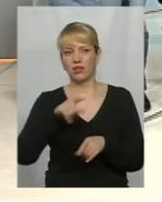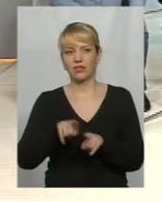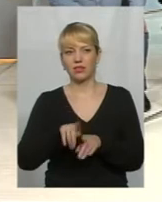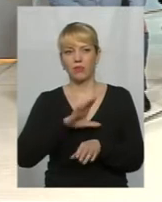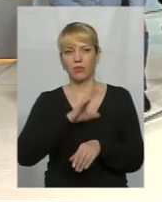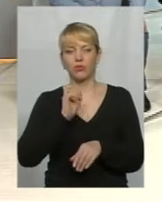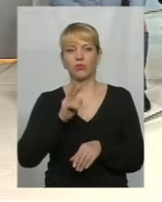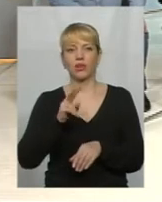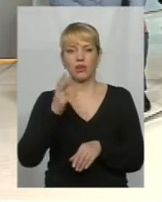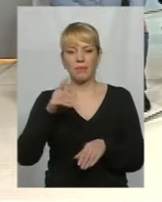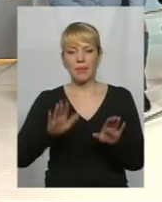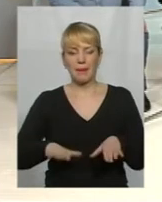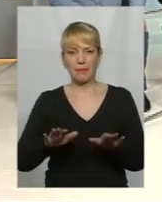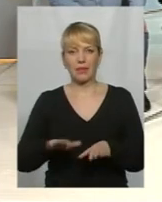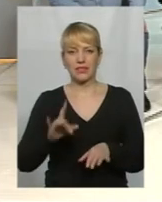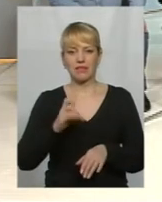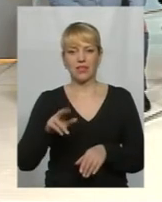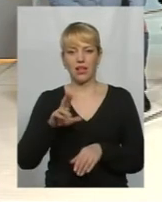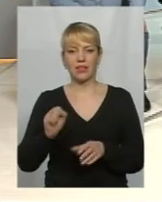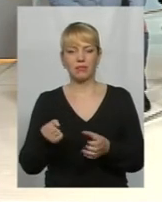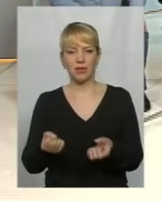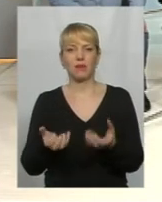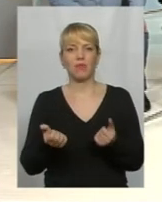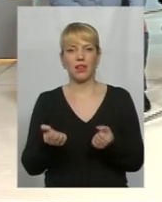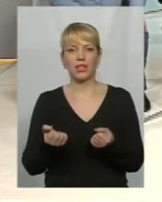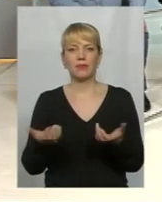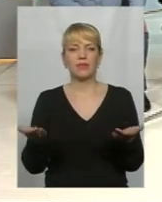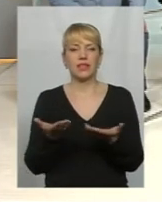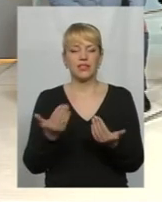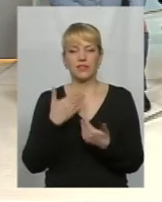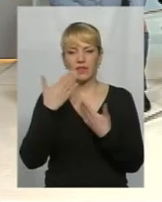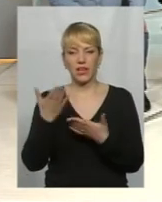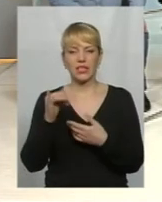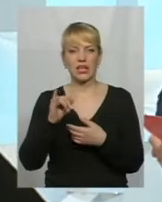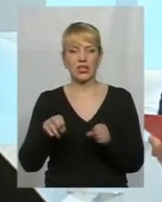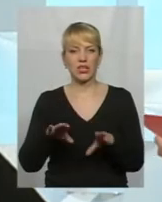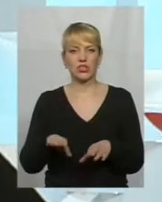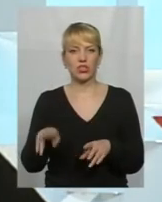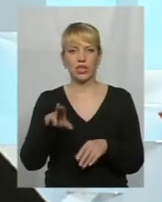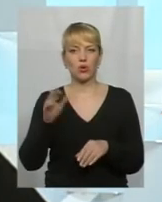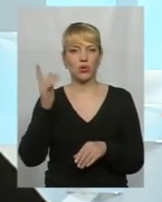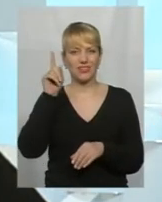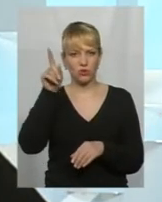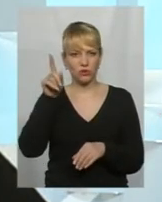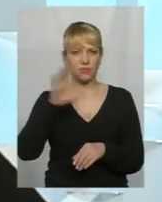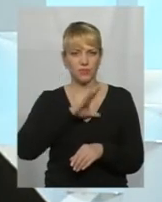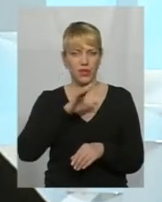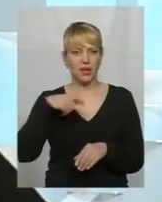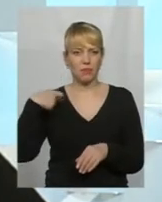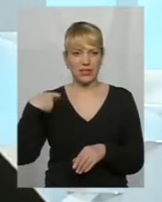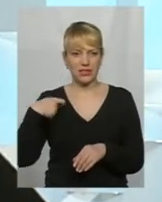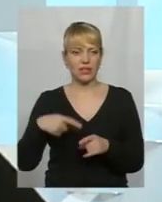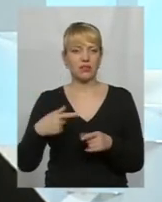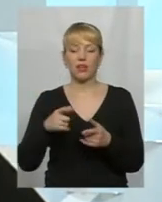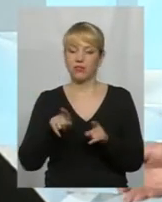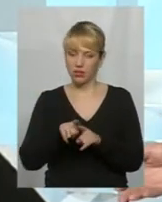так само місцеві ради приймали певні звернення рішення до тодішнього президента і так само говорили, що вони не